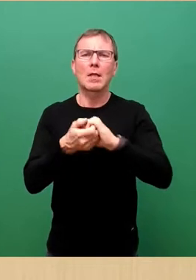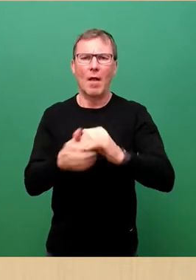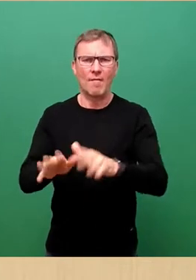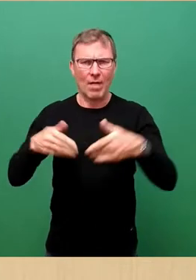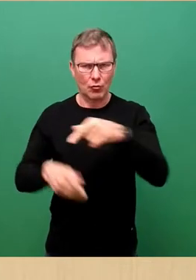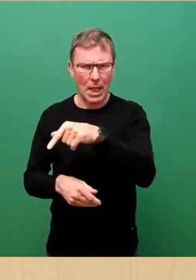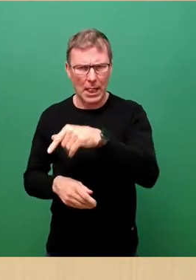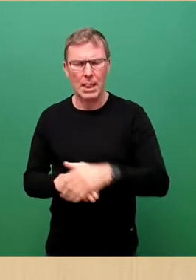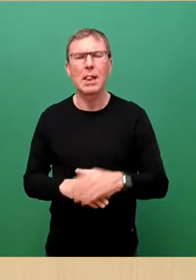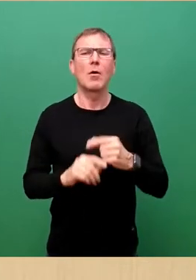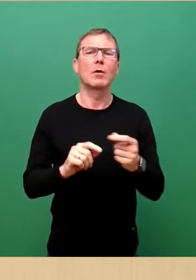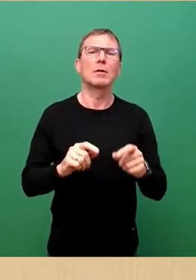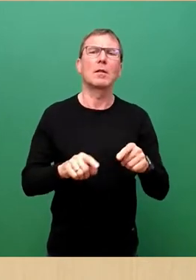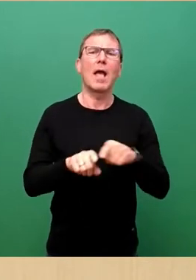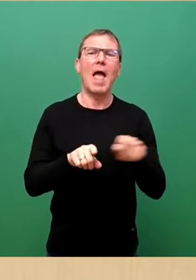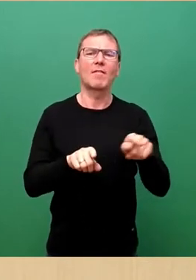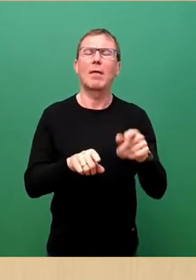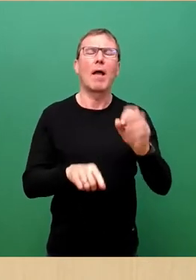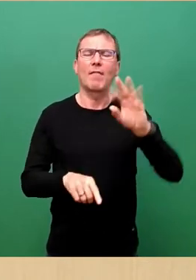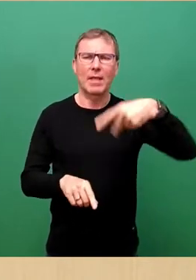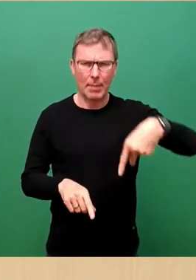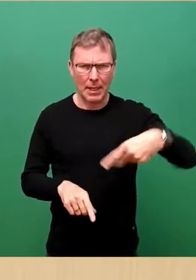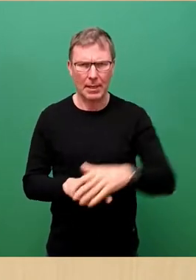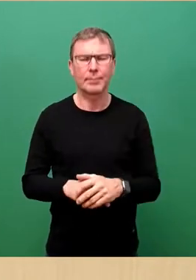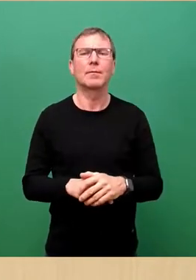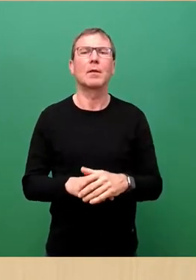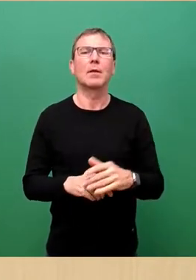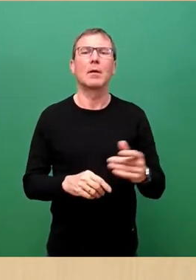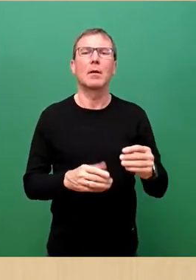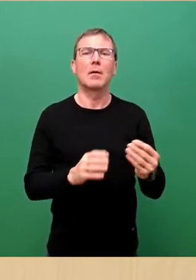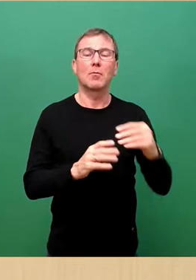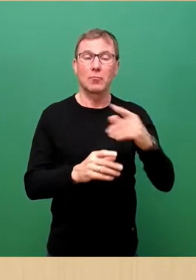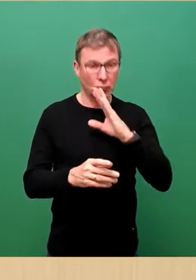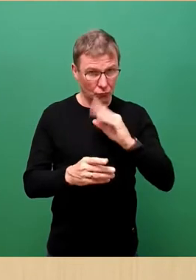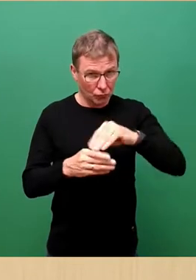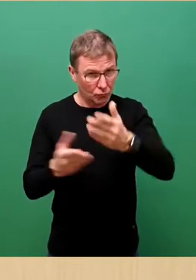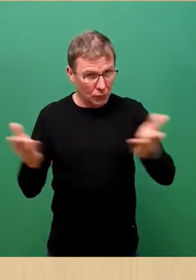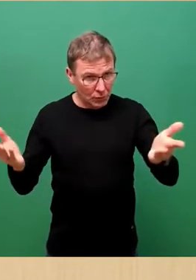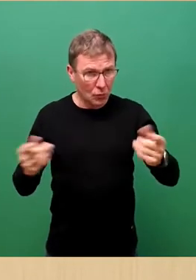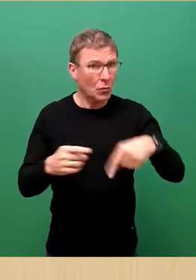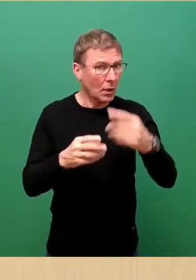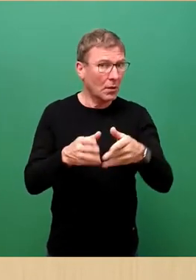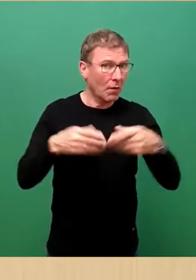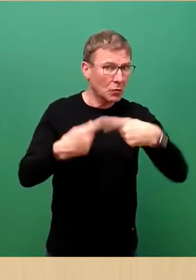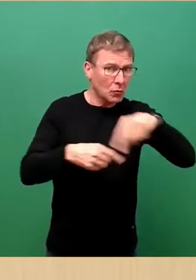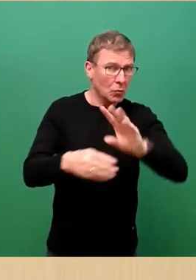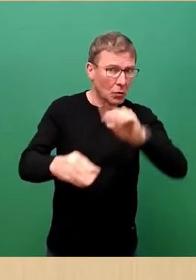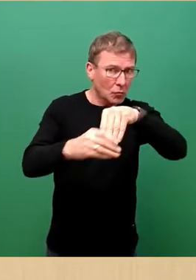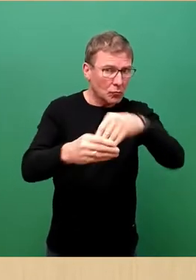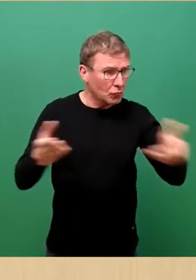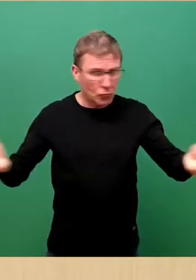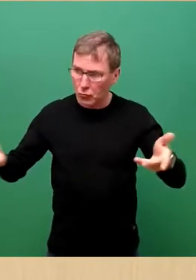Ergänzungsantrag FDP, wo die Frage steht, ob es eingebracht werden soll oder ob Sie es dann in der Fraktionsrunde mitbegründen. sehe da